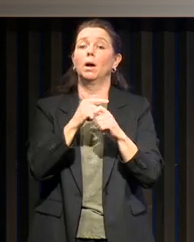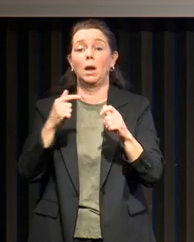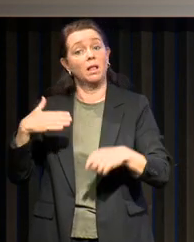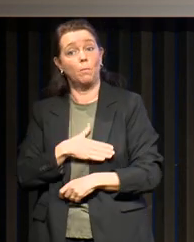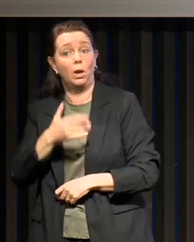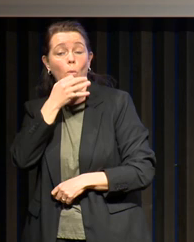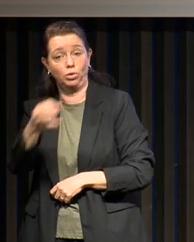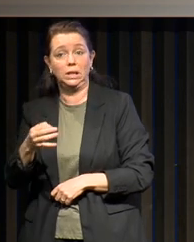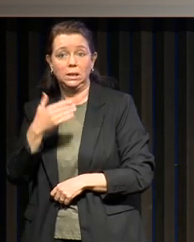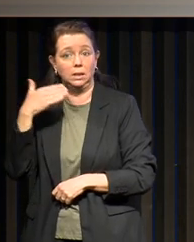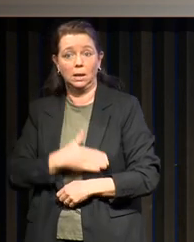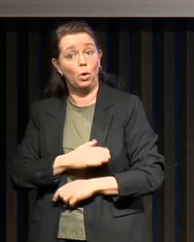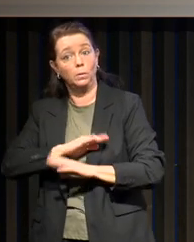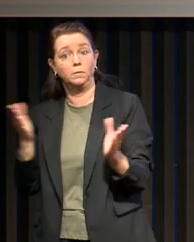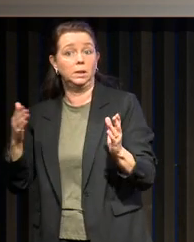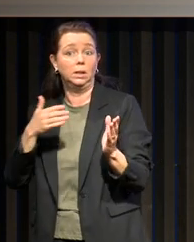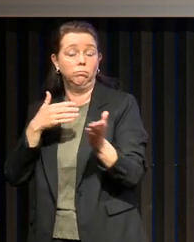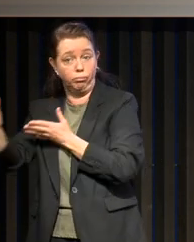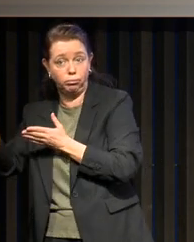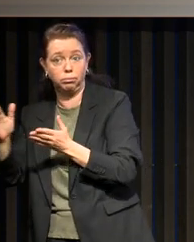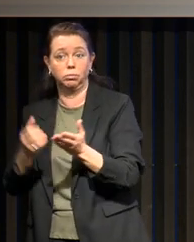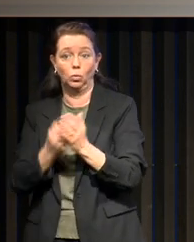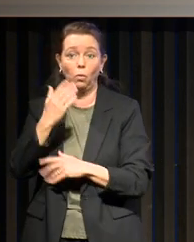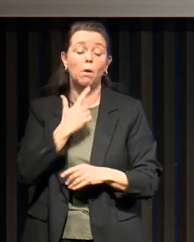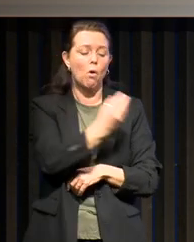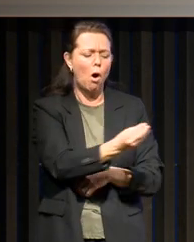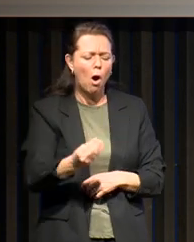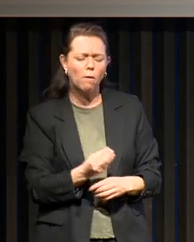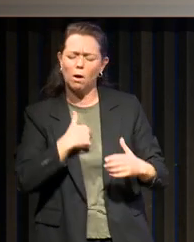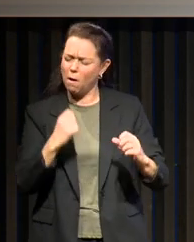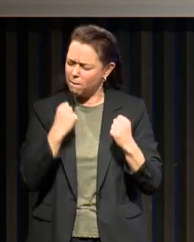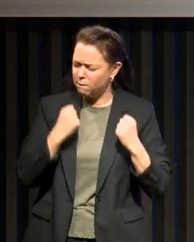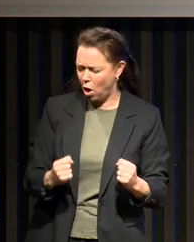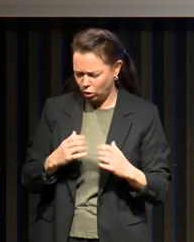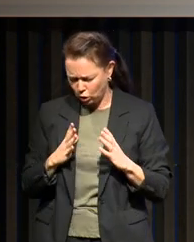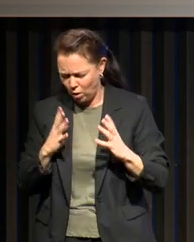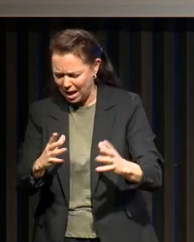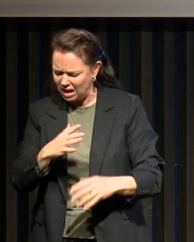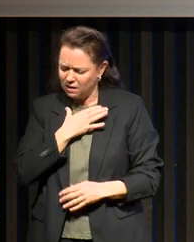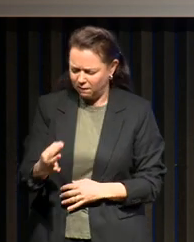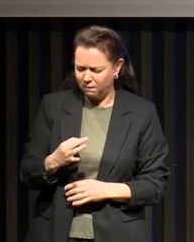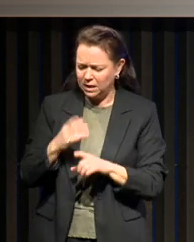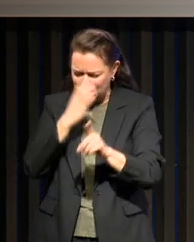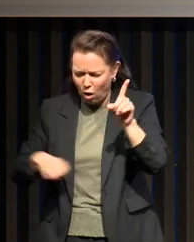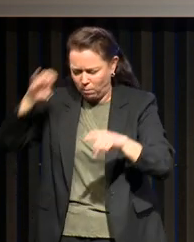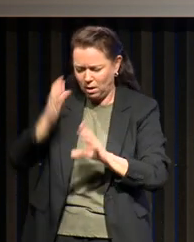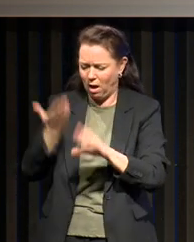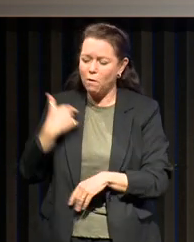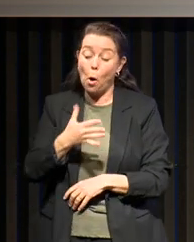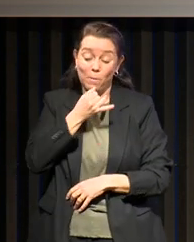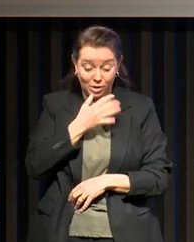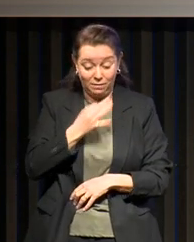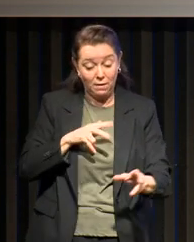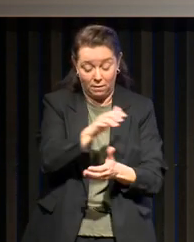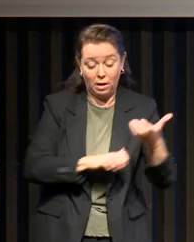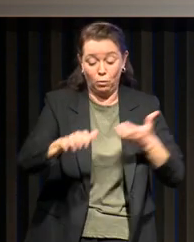napoléonien. Voilà ce que se présentait à des enfants pleins de force et d'audace, fils de l'Empire et petits-fils de la Révolution. L'esprit